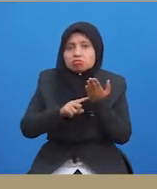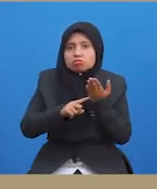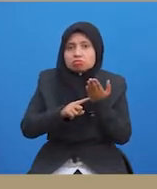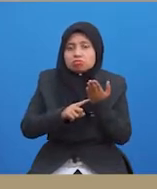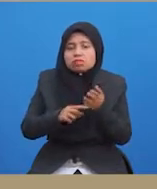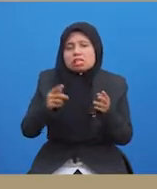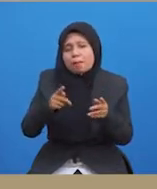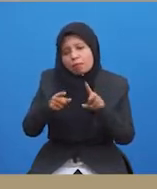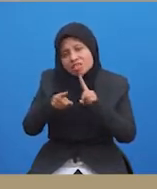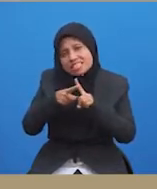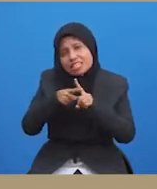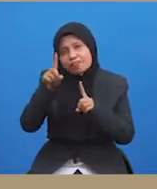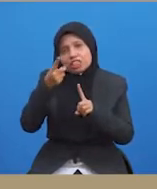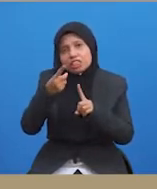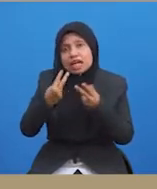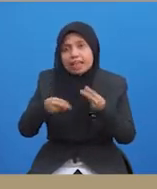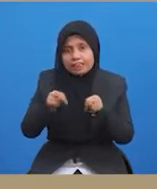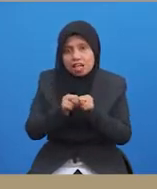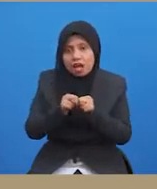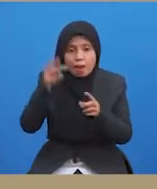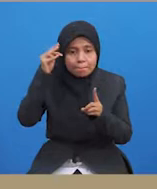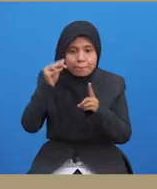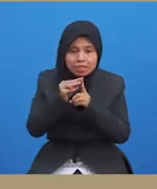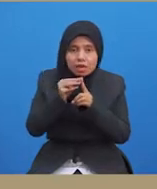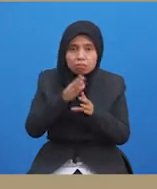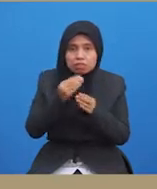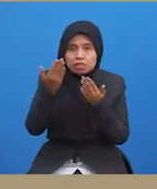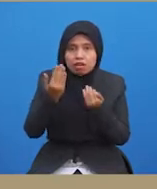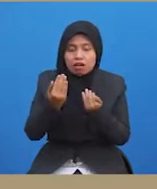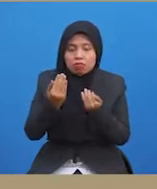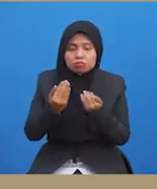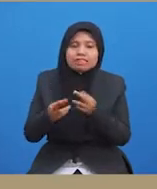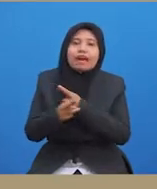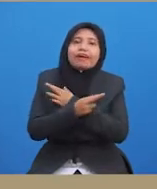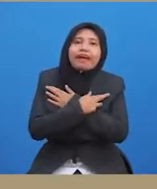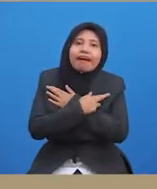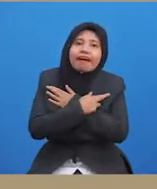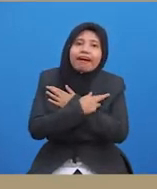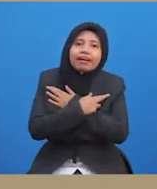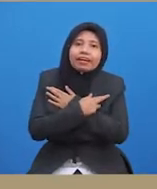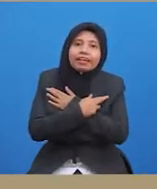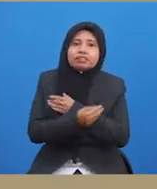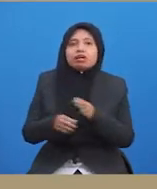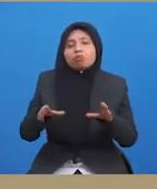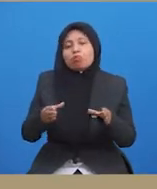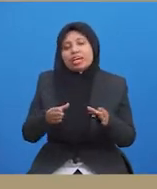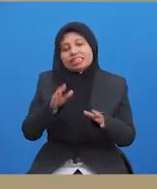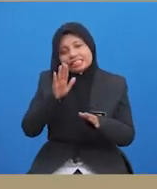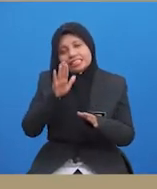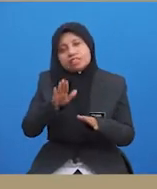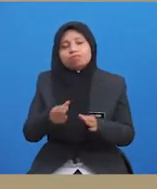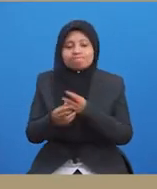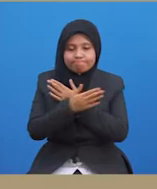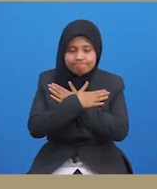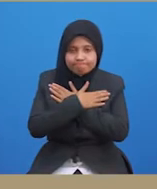kepada orang lain. Nilai semula matlamat dan harapan. Berehat dan relaksasi buat sementara